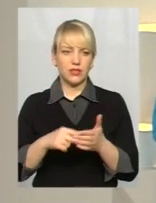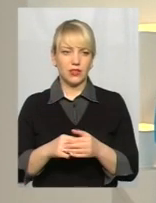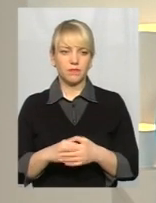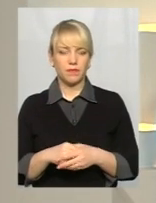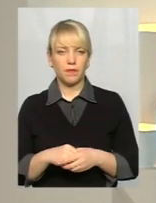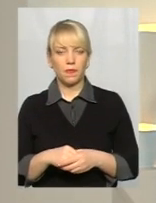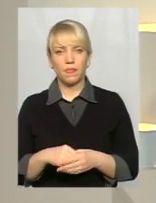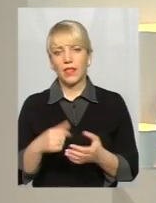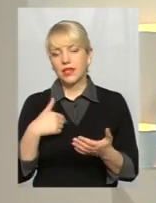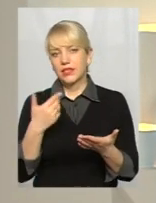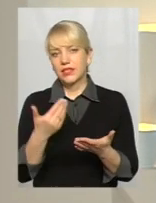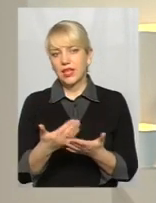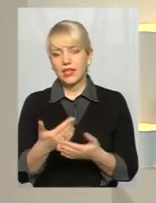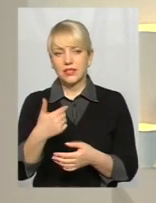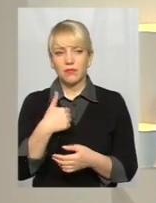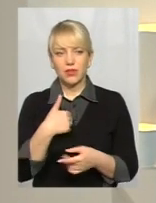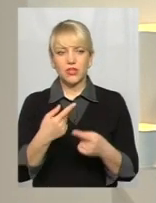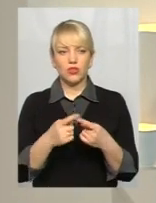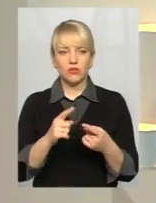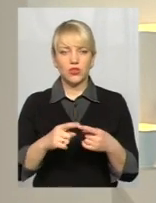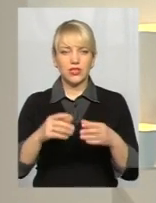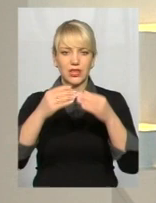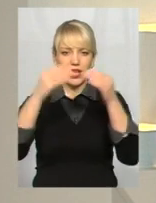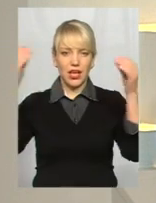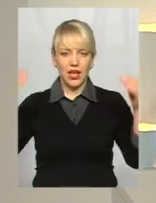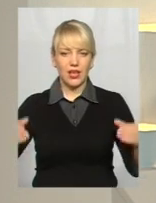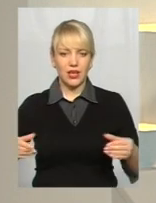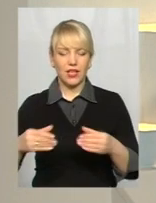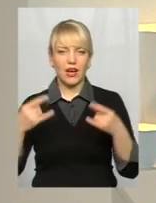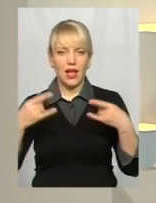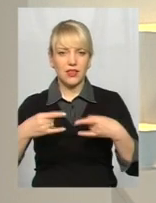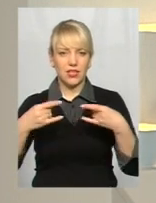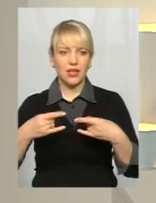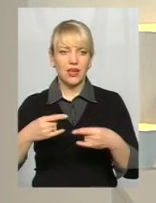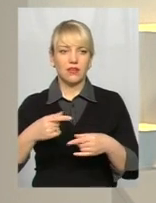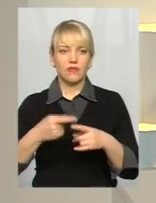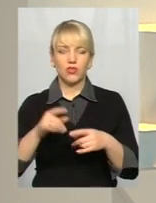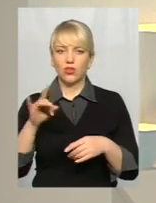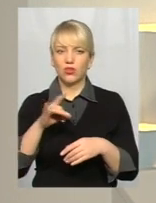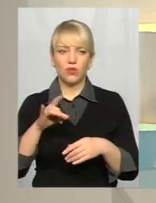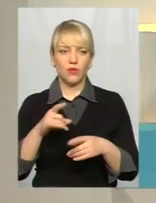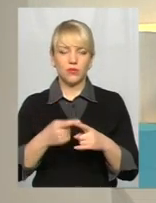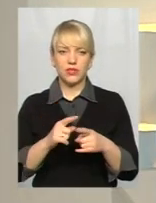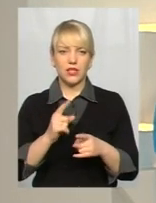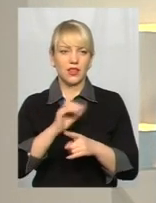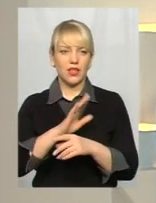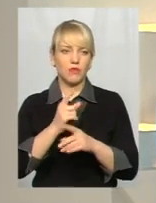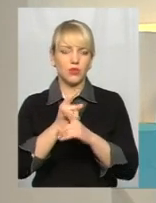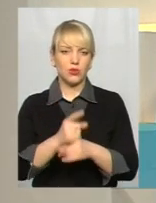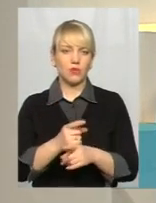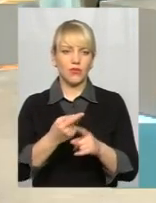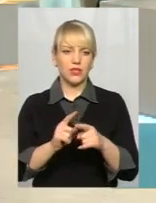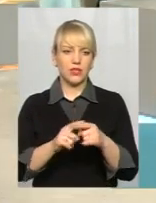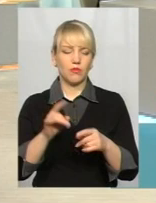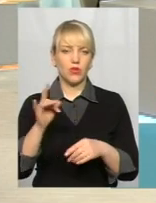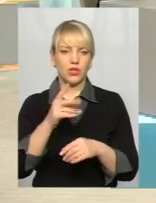От здається мені, що ті екрани, які знаходяться в центрі міста, вони за розмірами, напевно, не поступаються білбордами центрина